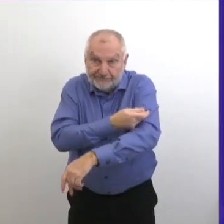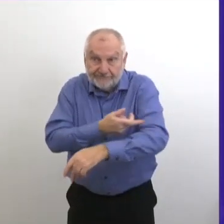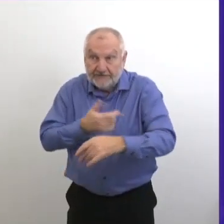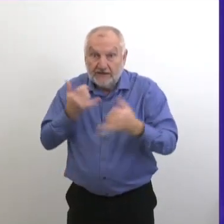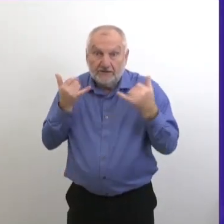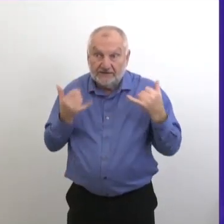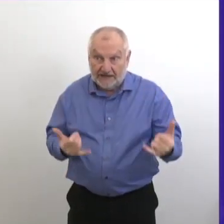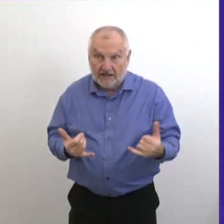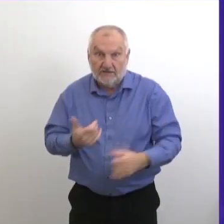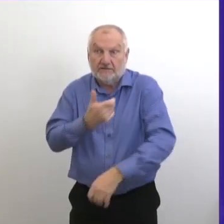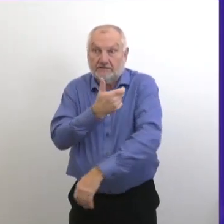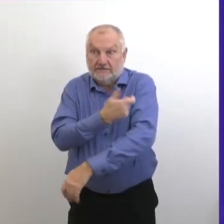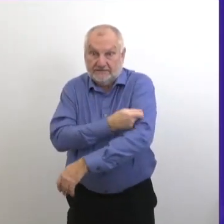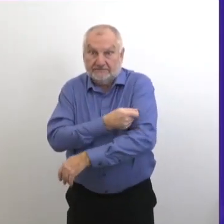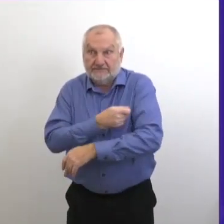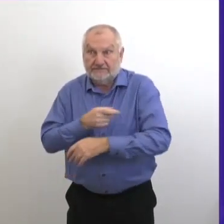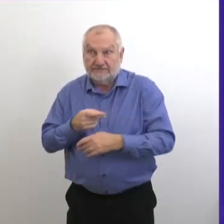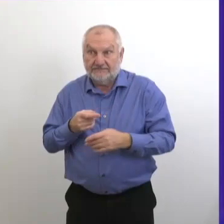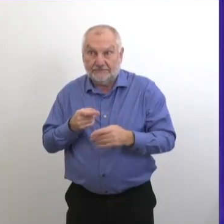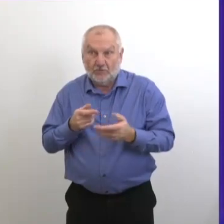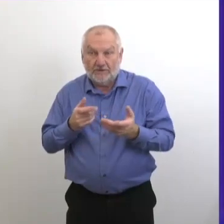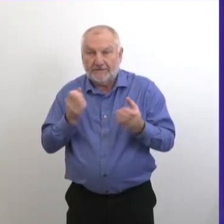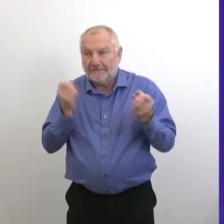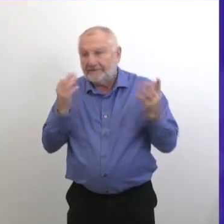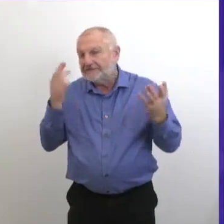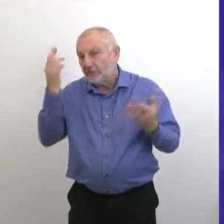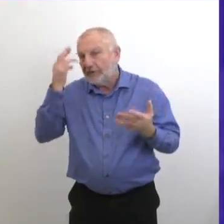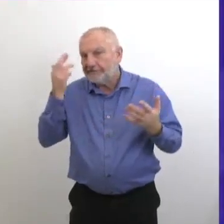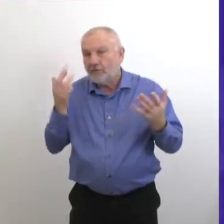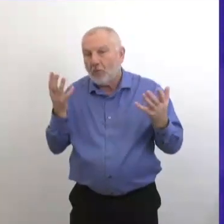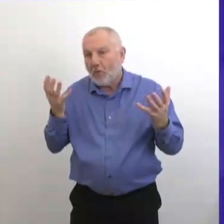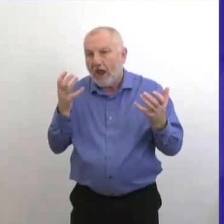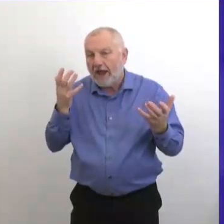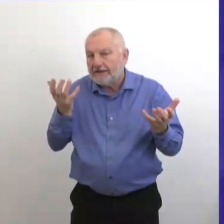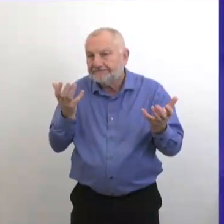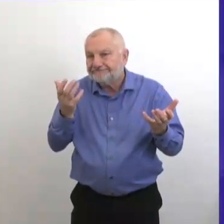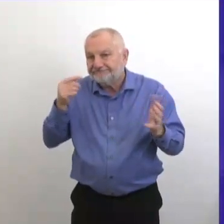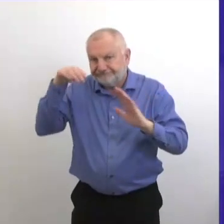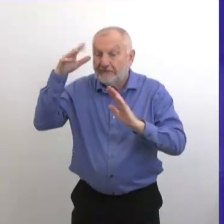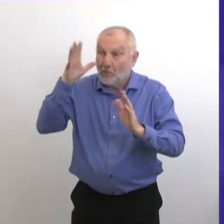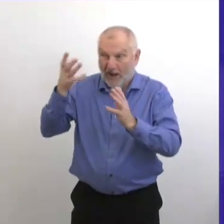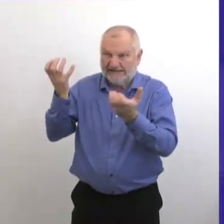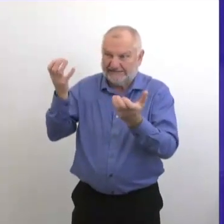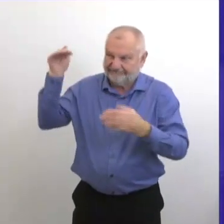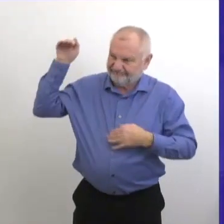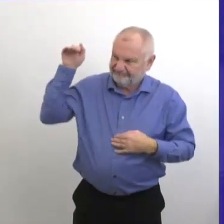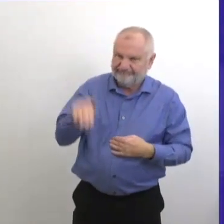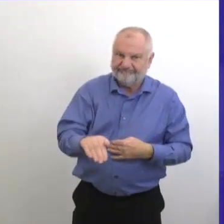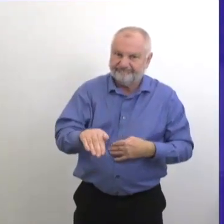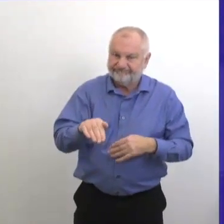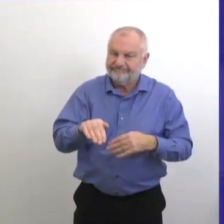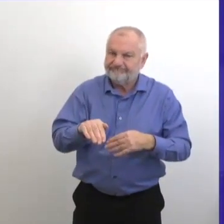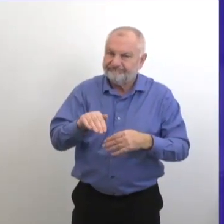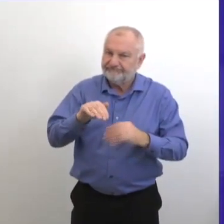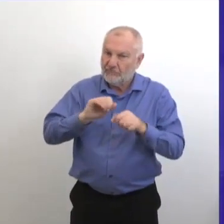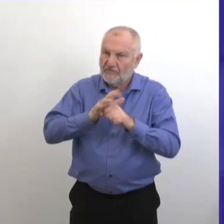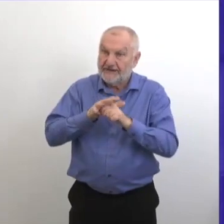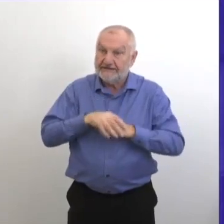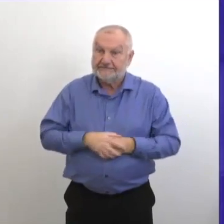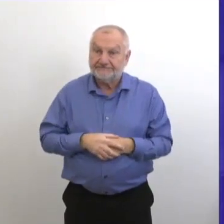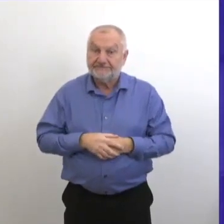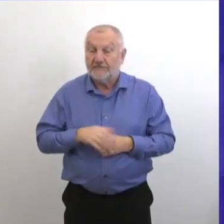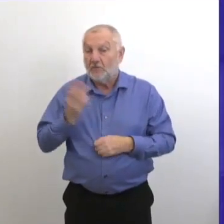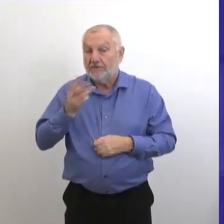Donc, il y a beaucoup de raisons, effectivement, de leur remettre de retourner faire leur travail et donc de faire baisser ces chiffres. Du